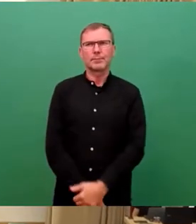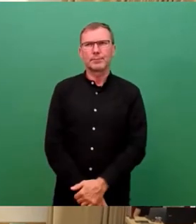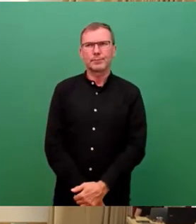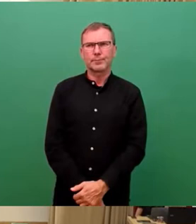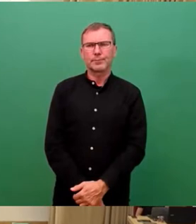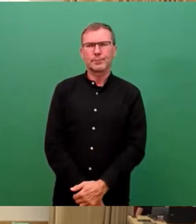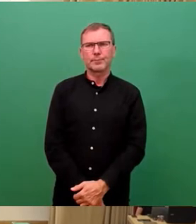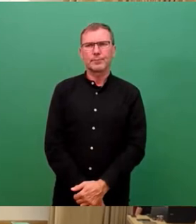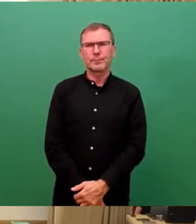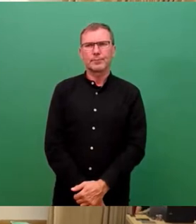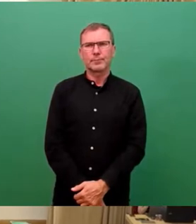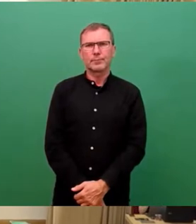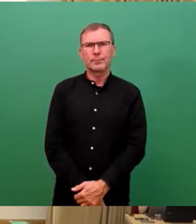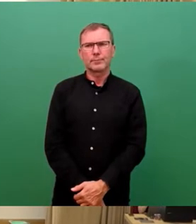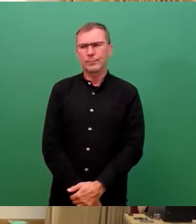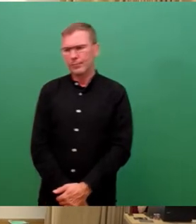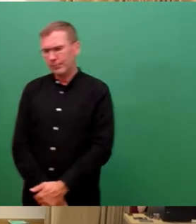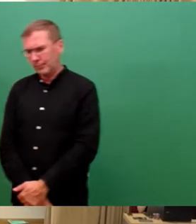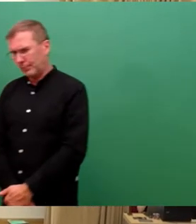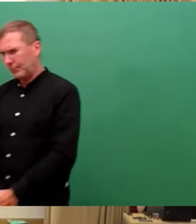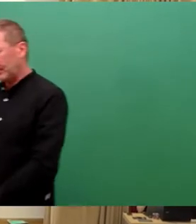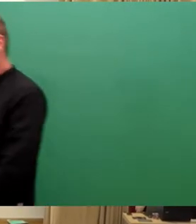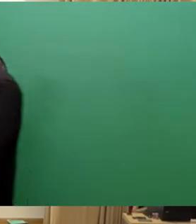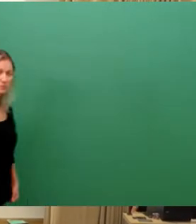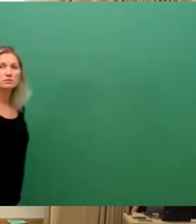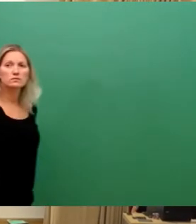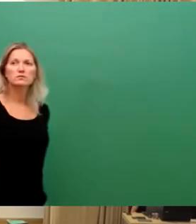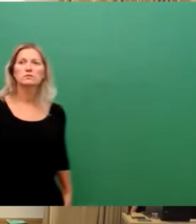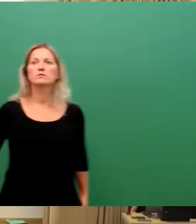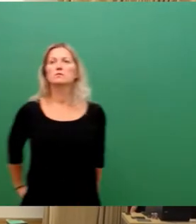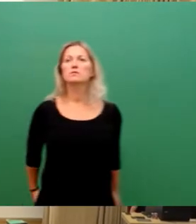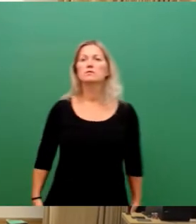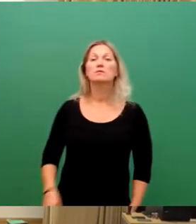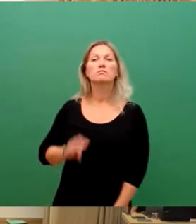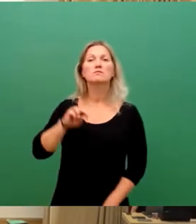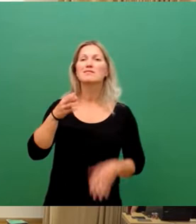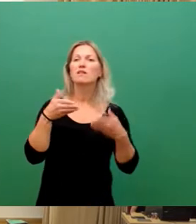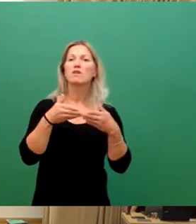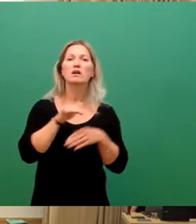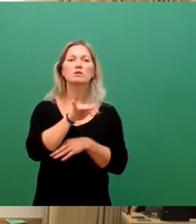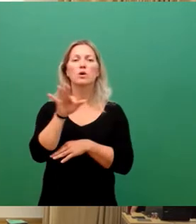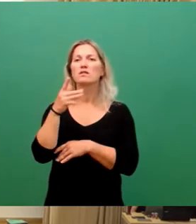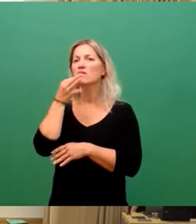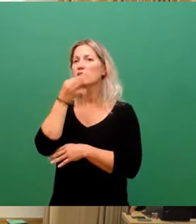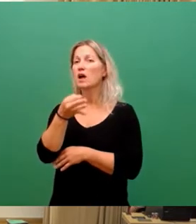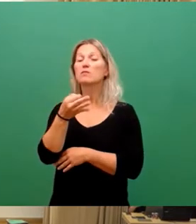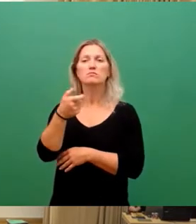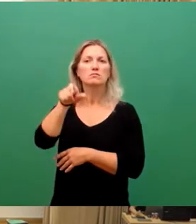So, wir kommen zum nächsten Frager in der Fraktion, das ist Bündnis 90 Die Grünen, Frau Schenetzki.